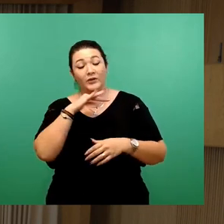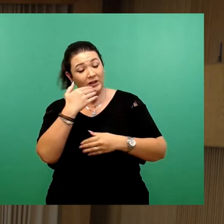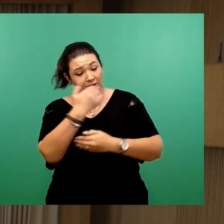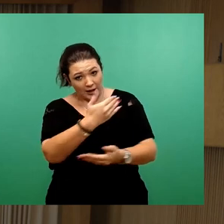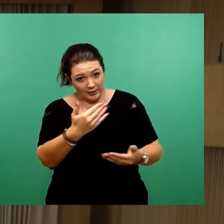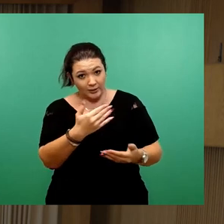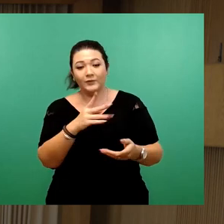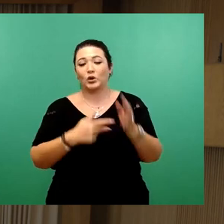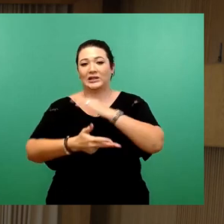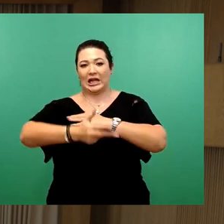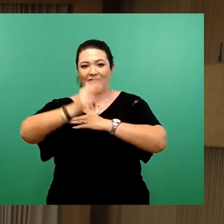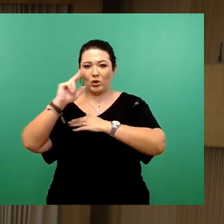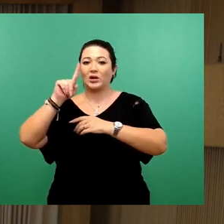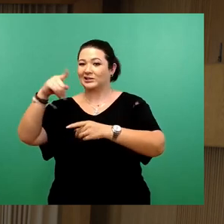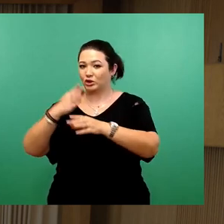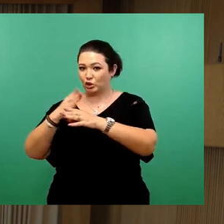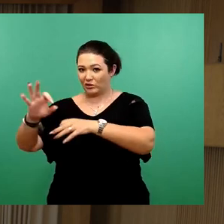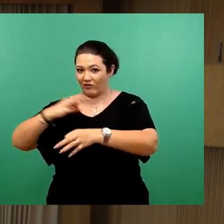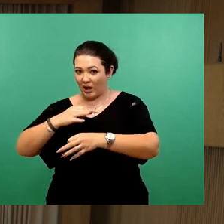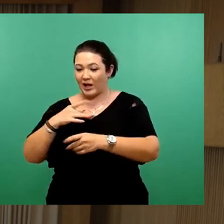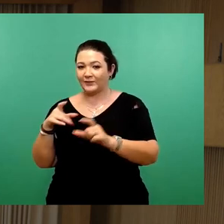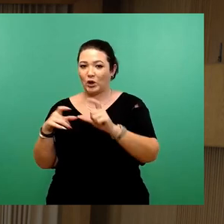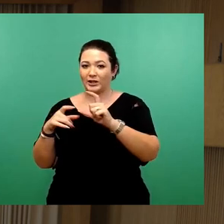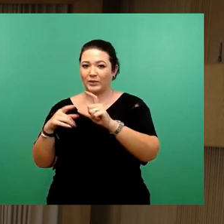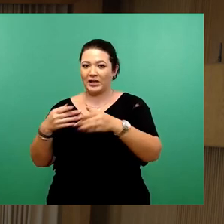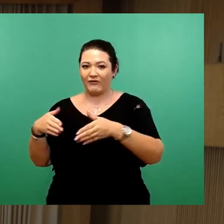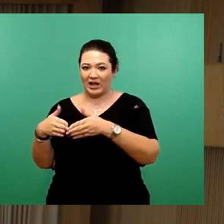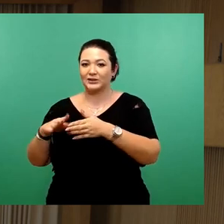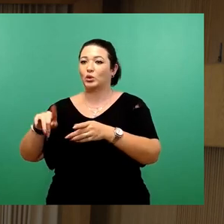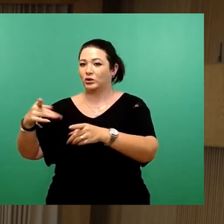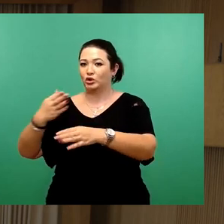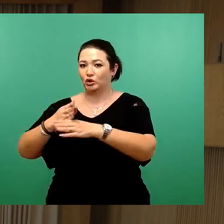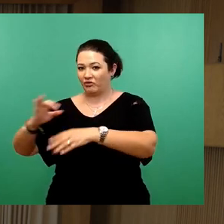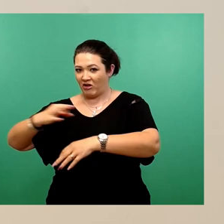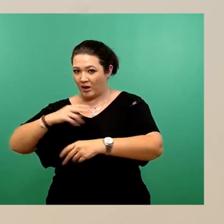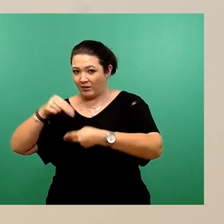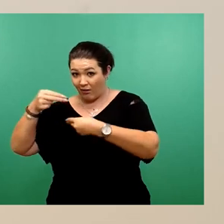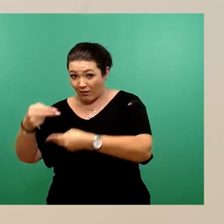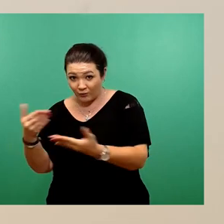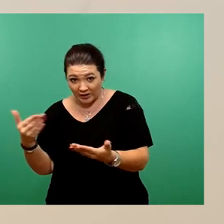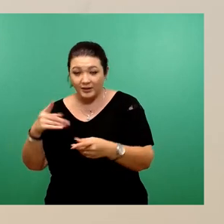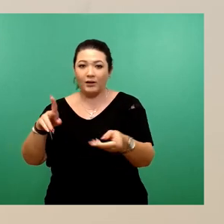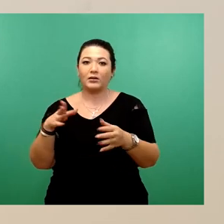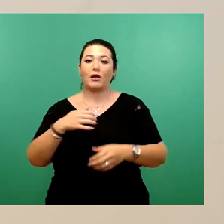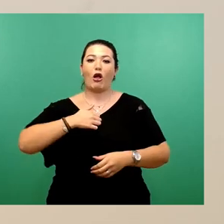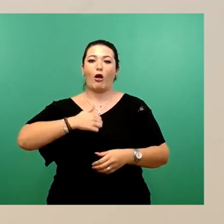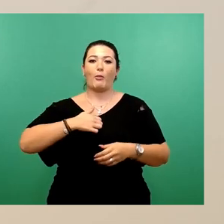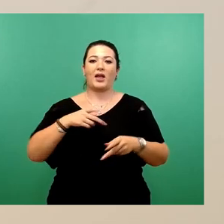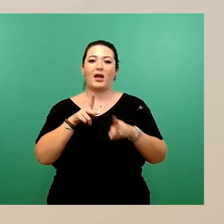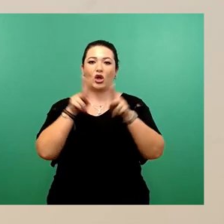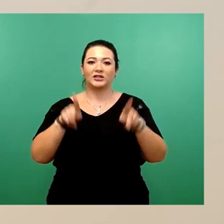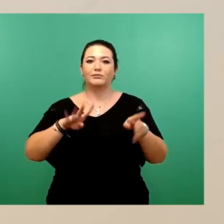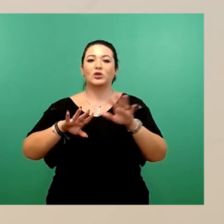schon mal auf Nachfrage der SPD-Fraktion Herrn Drews gesagt habe, wird die Bäder-Konzeption Anfang viertes Quartal